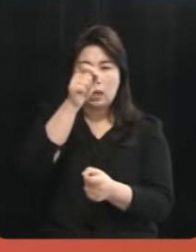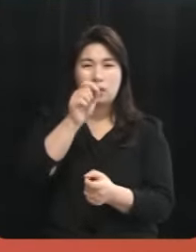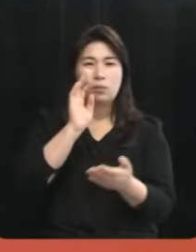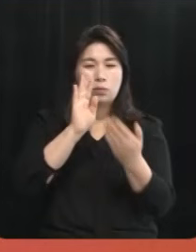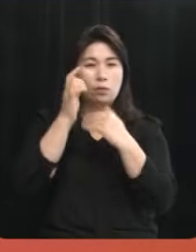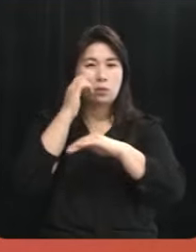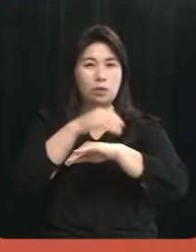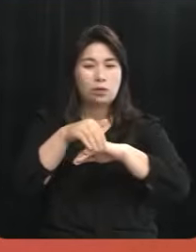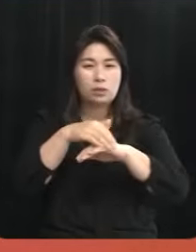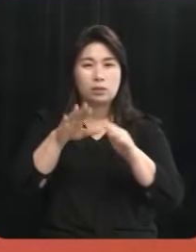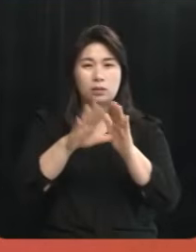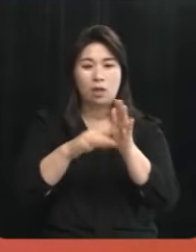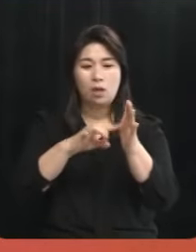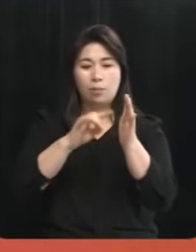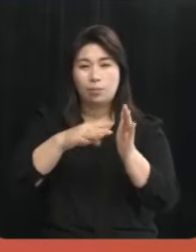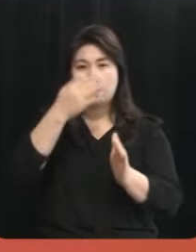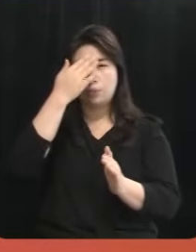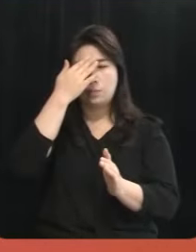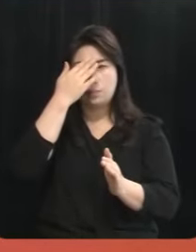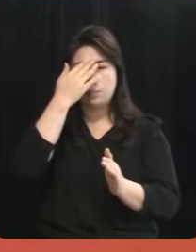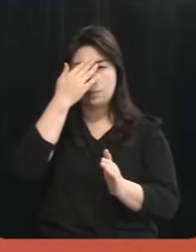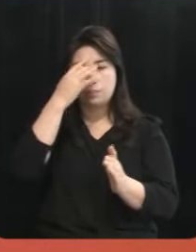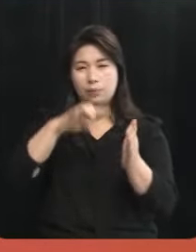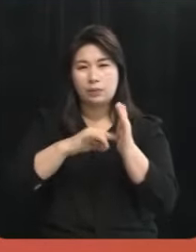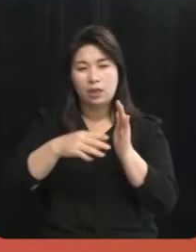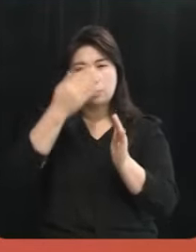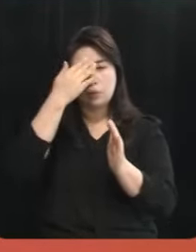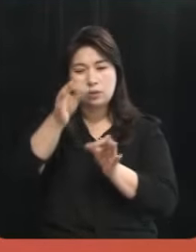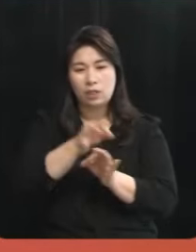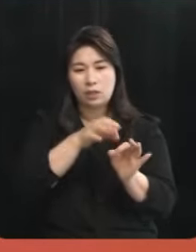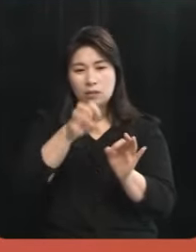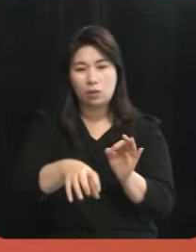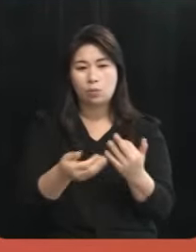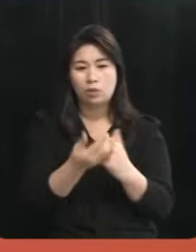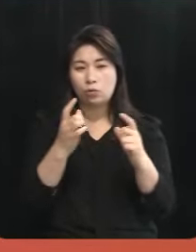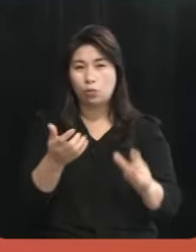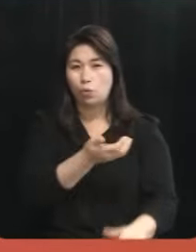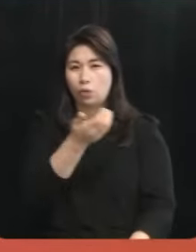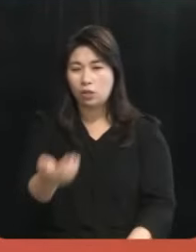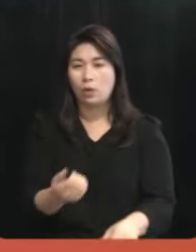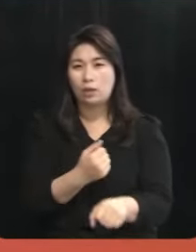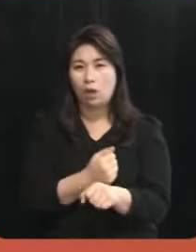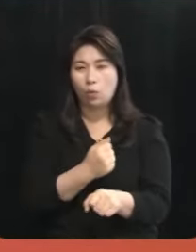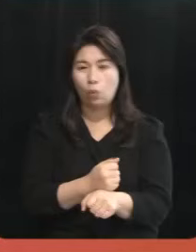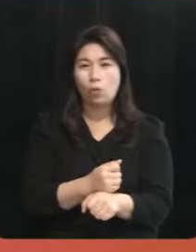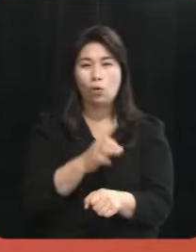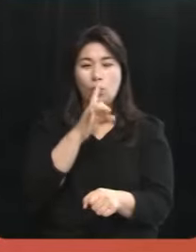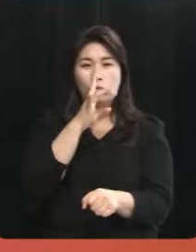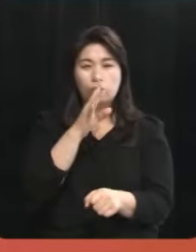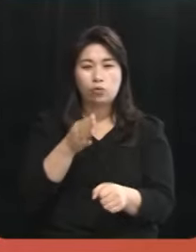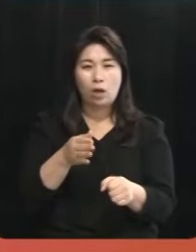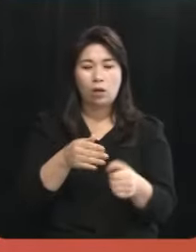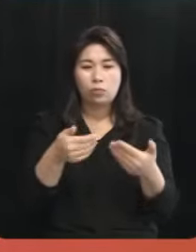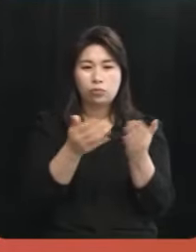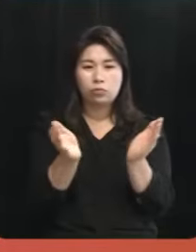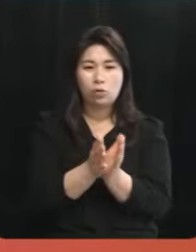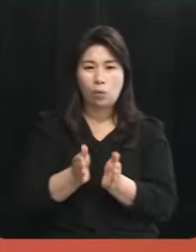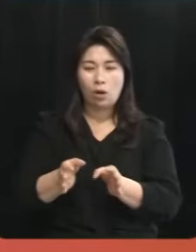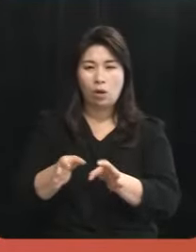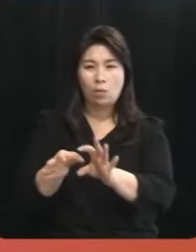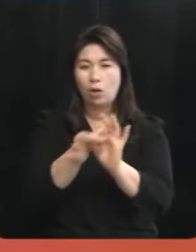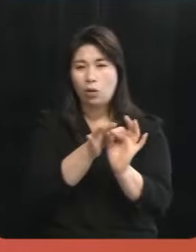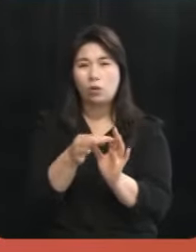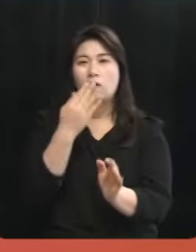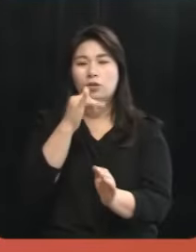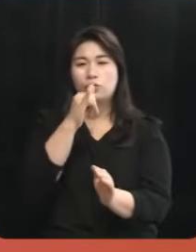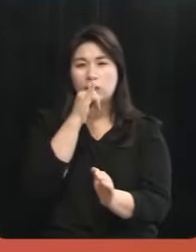면세점을 제주도로 이관시키고 또 JDC는 제주와 중앙부처의 가교 역할을 하는 그런 지원을 하는